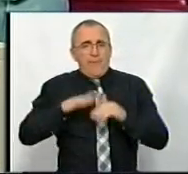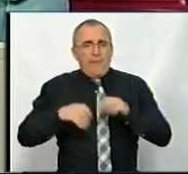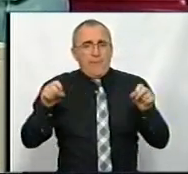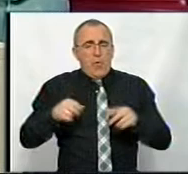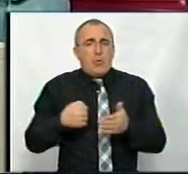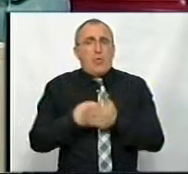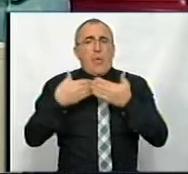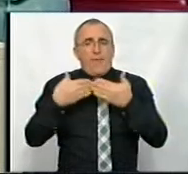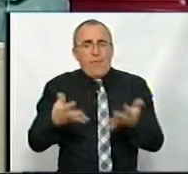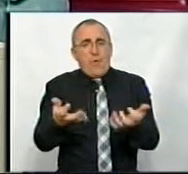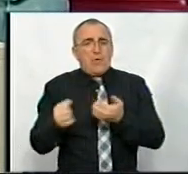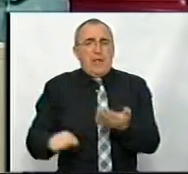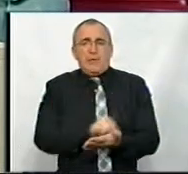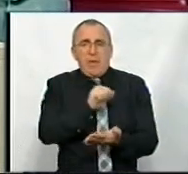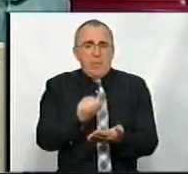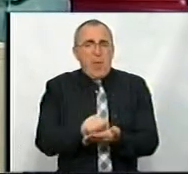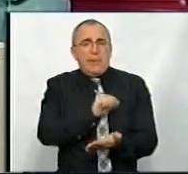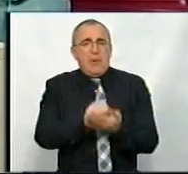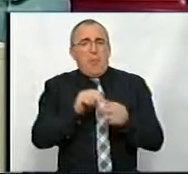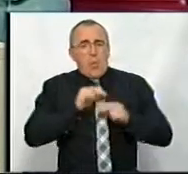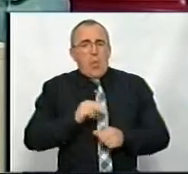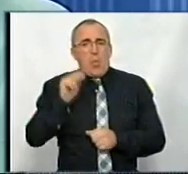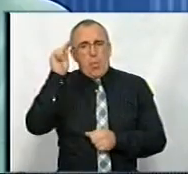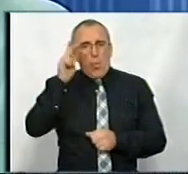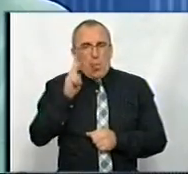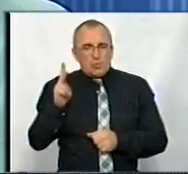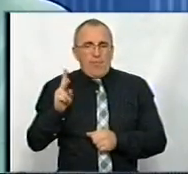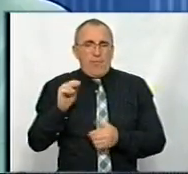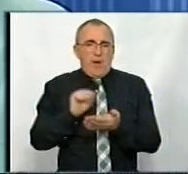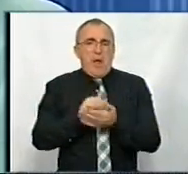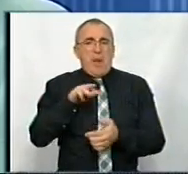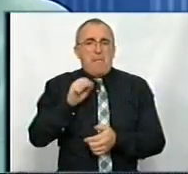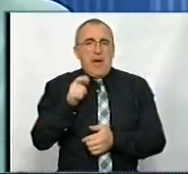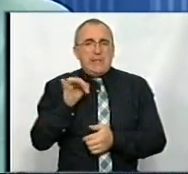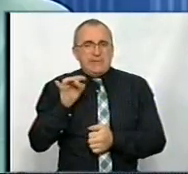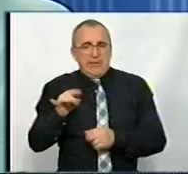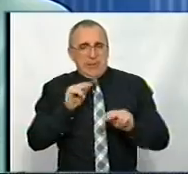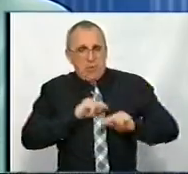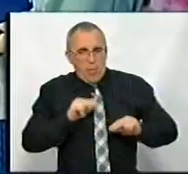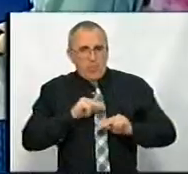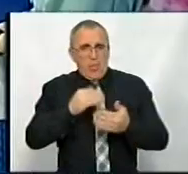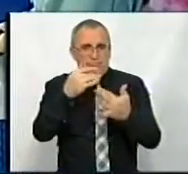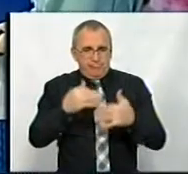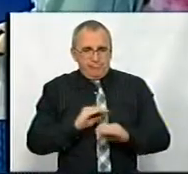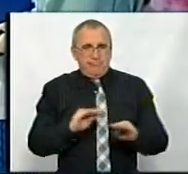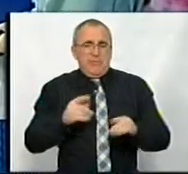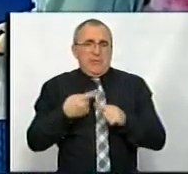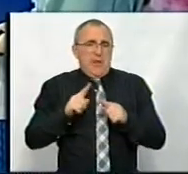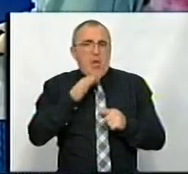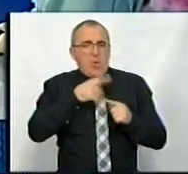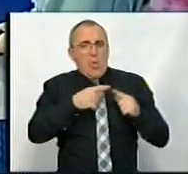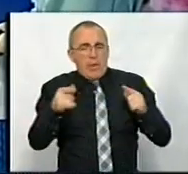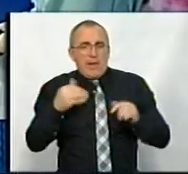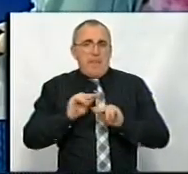до випуску, отримання дипломної роботи, курсової роботи, магістрської роботи, це треба в певні роки і